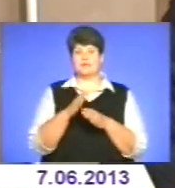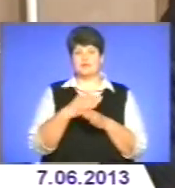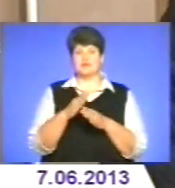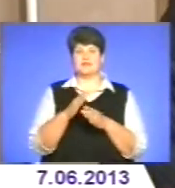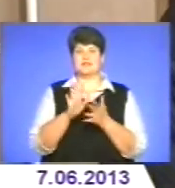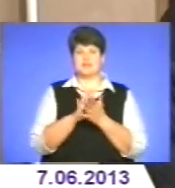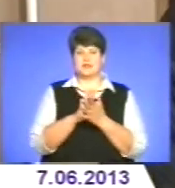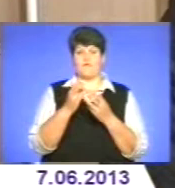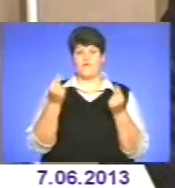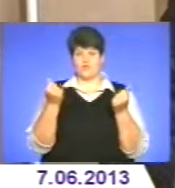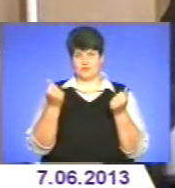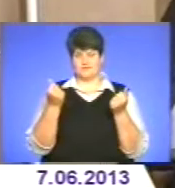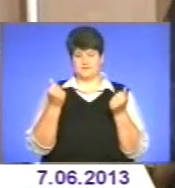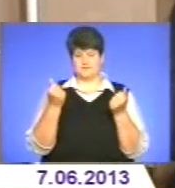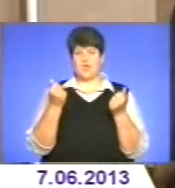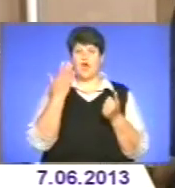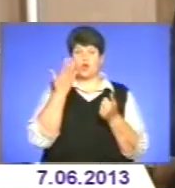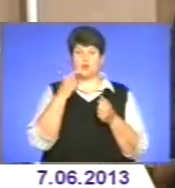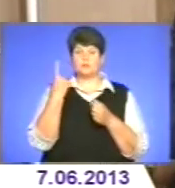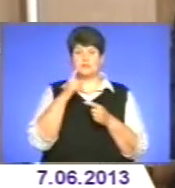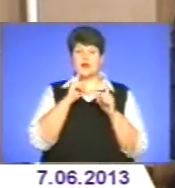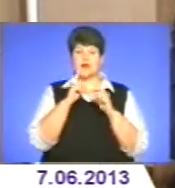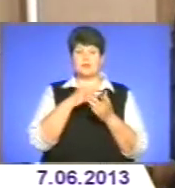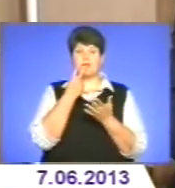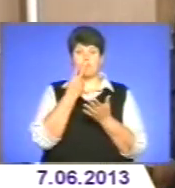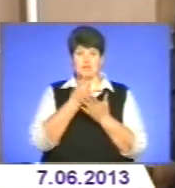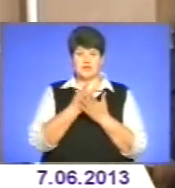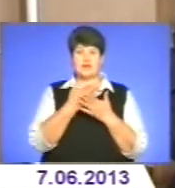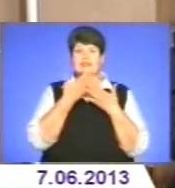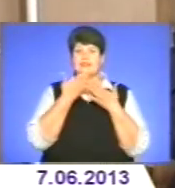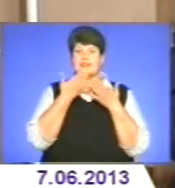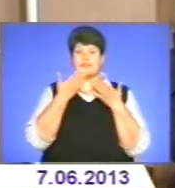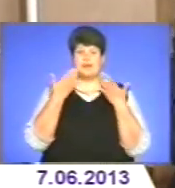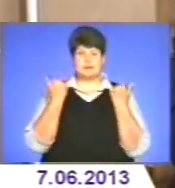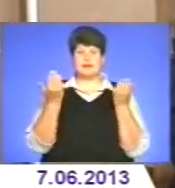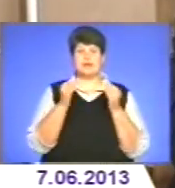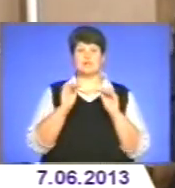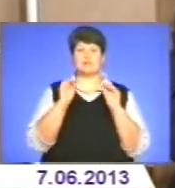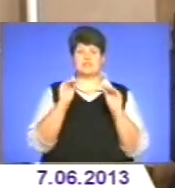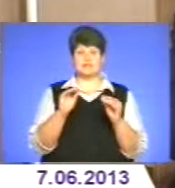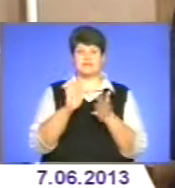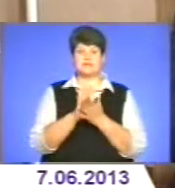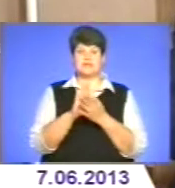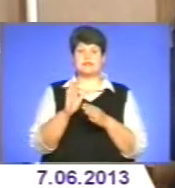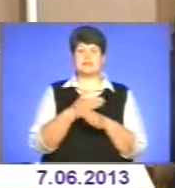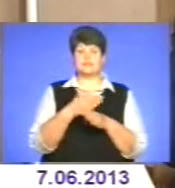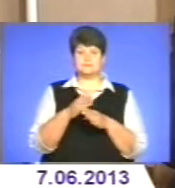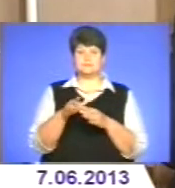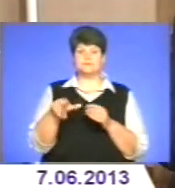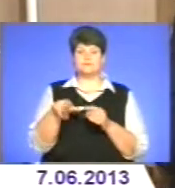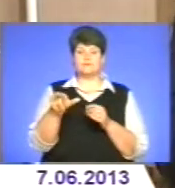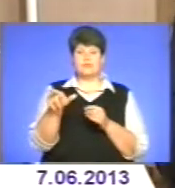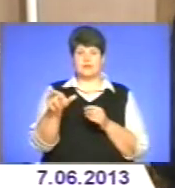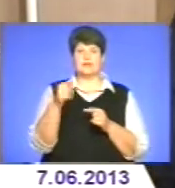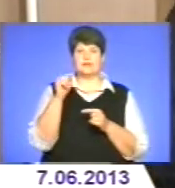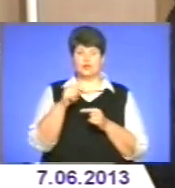І коли власна рада побачила, що нема де поставити сміттєсортувальну лінію на тому